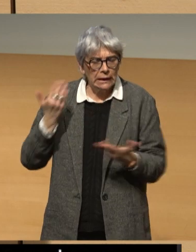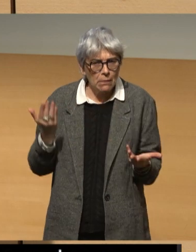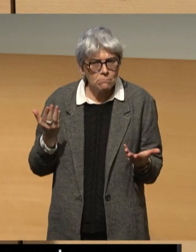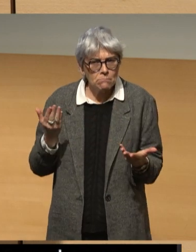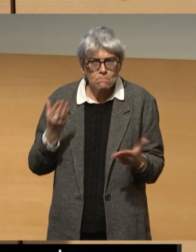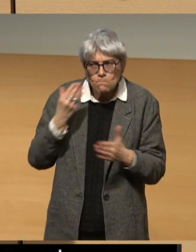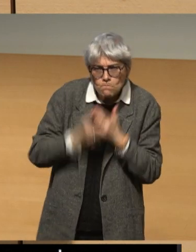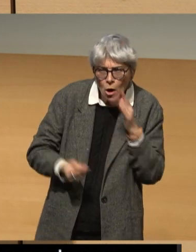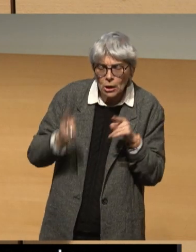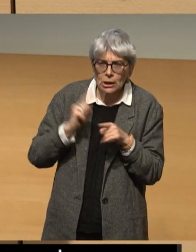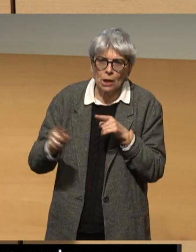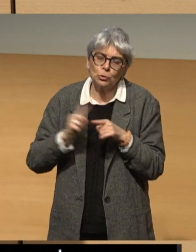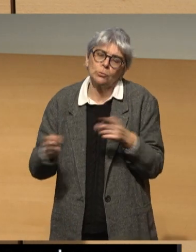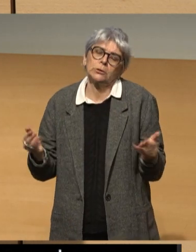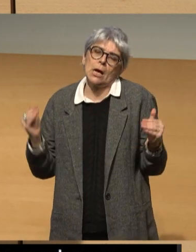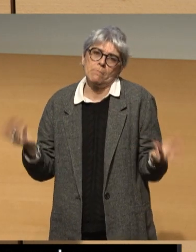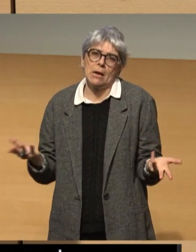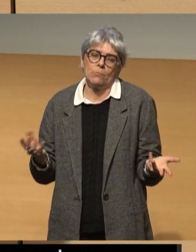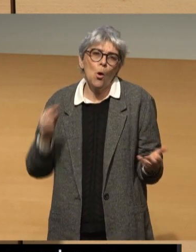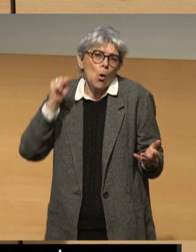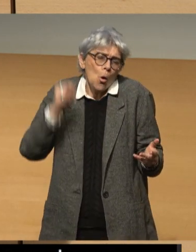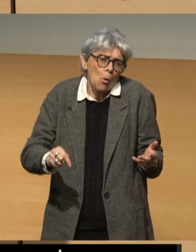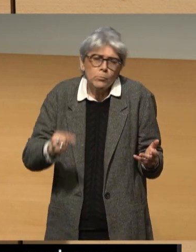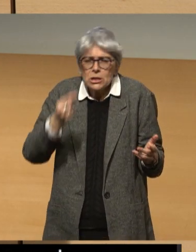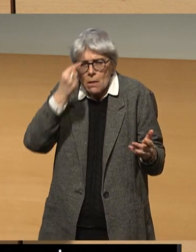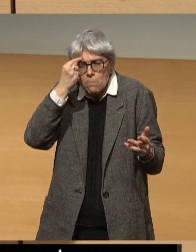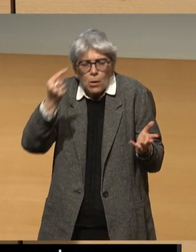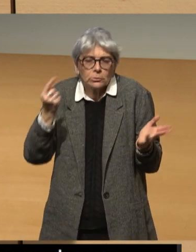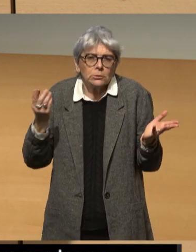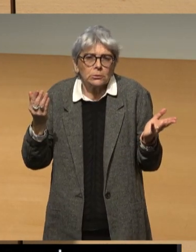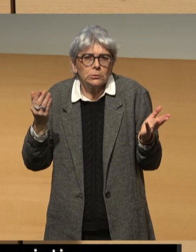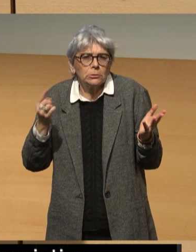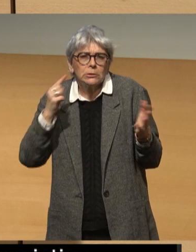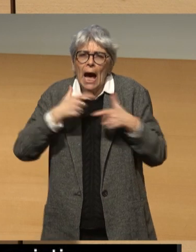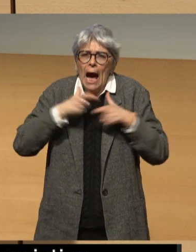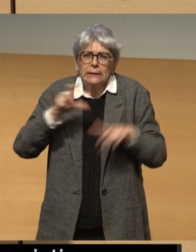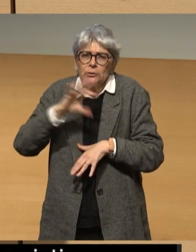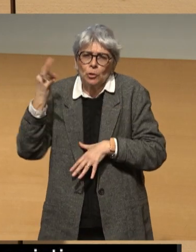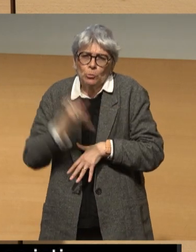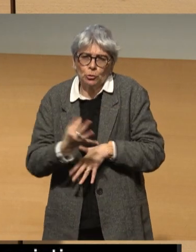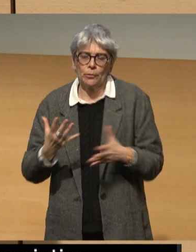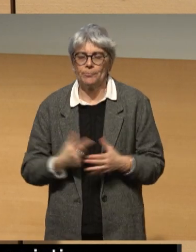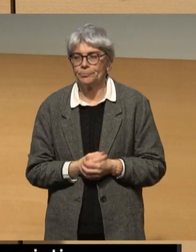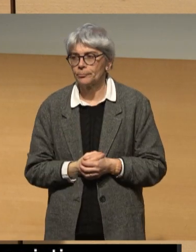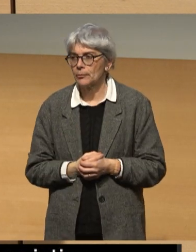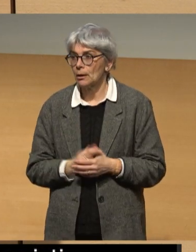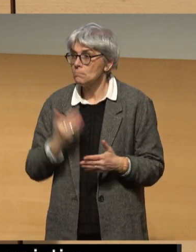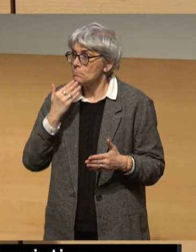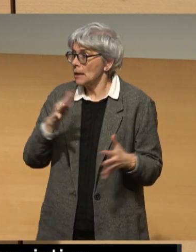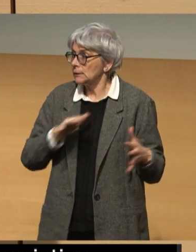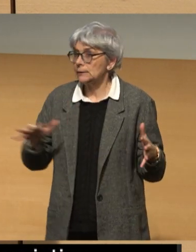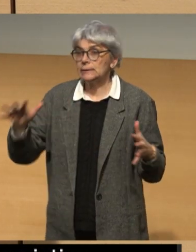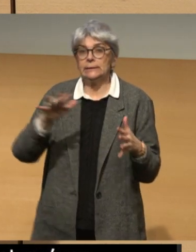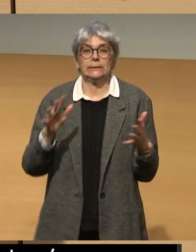ne soit pas dans ces canons de l'accessibilité. Alors merci à vous